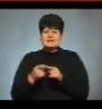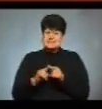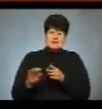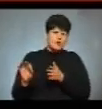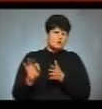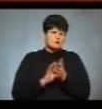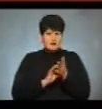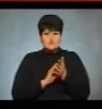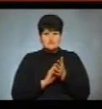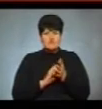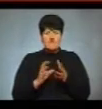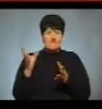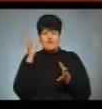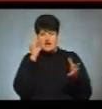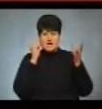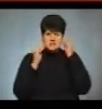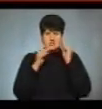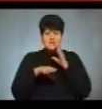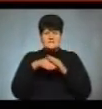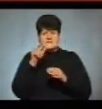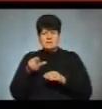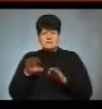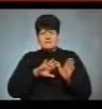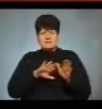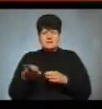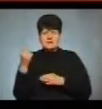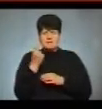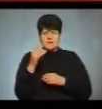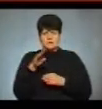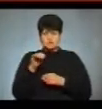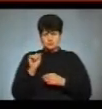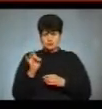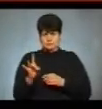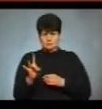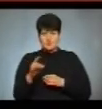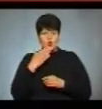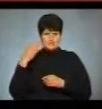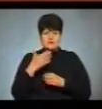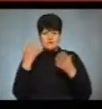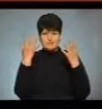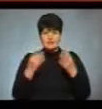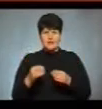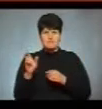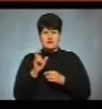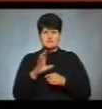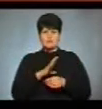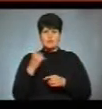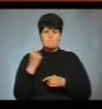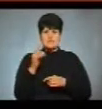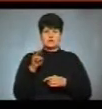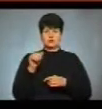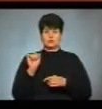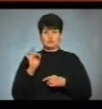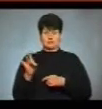враження виборців після першого туру. Розумієте, останній день березня відбулись перший тур,